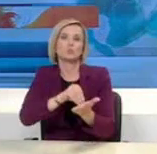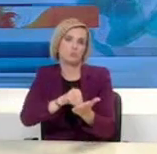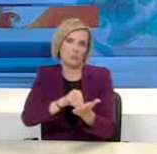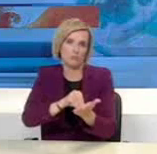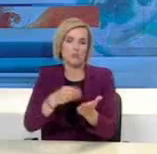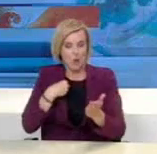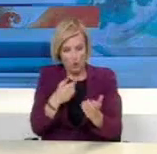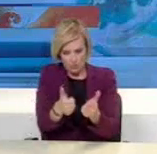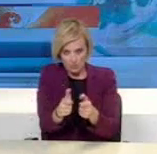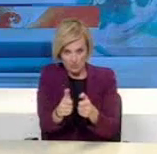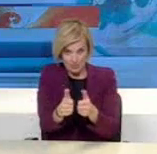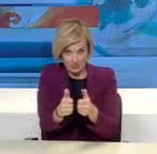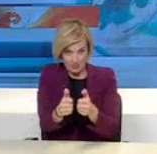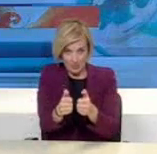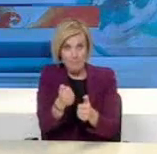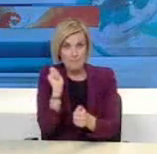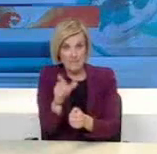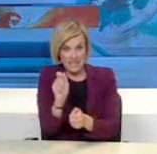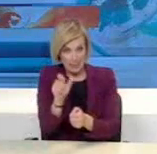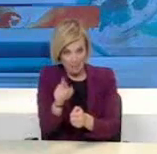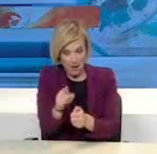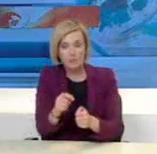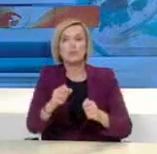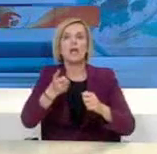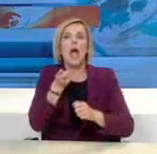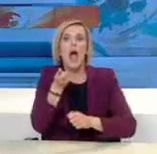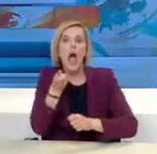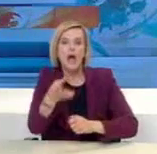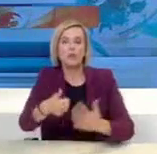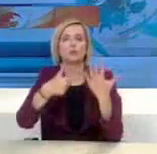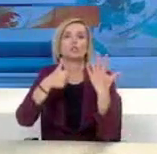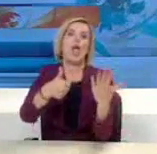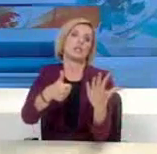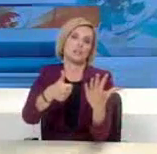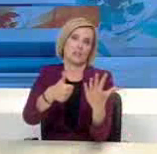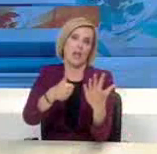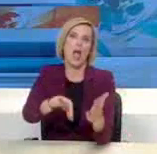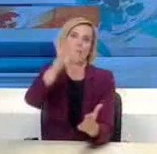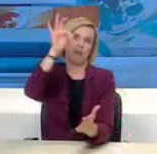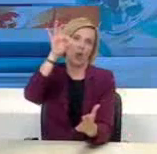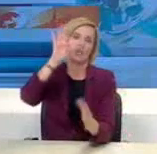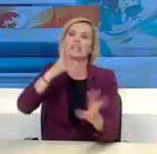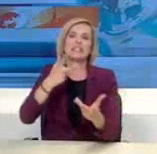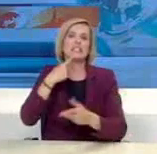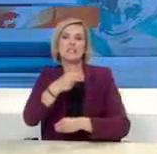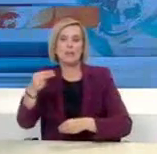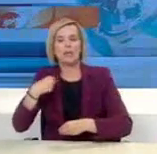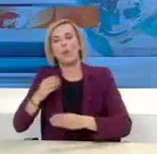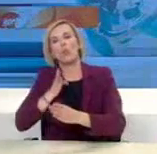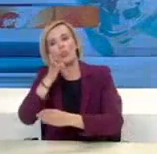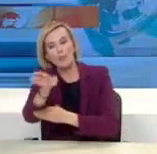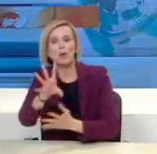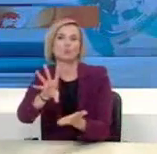Επιτρέψτε μου εδώ να τονίσω το εξής. Πρώτον, το SMS αυτό είναι δωρεάν, αυτό είναι αυτονόητο. Δεύτερον, εξίσου αυτονόητο για εμάς,